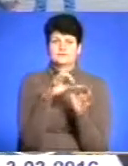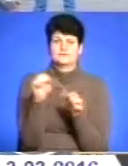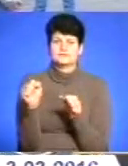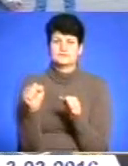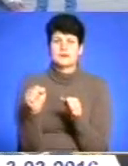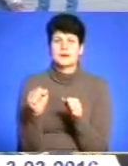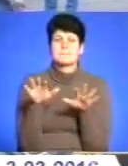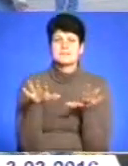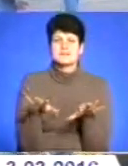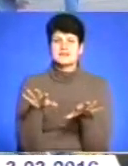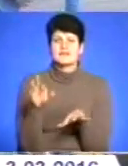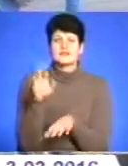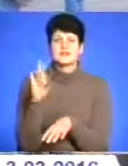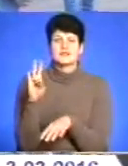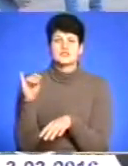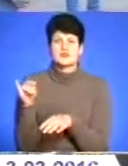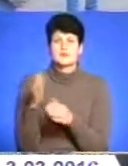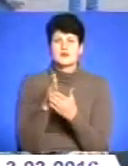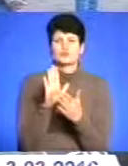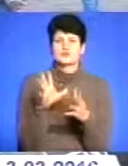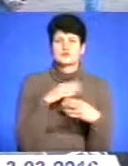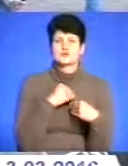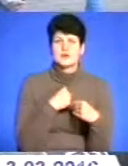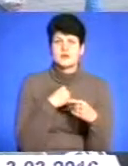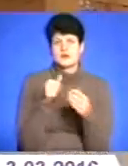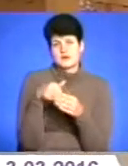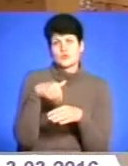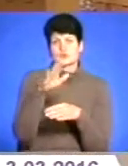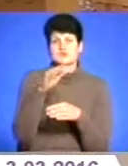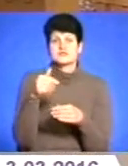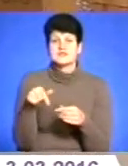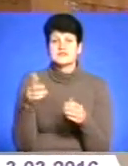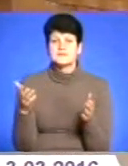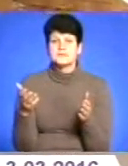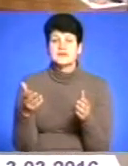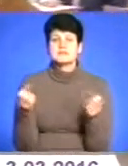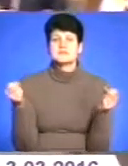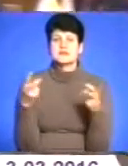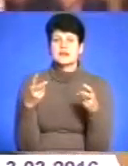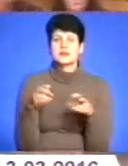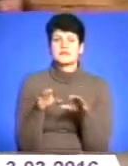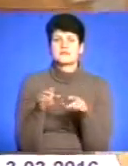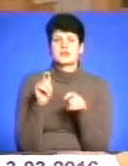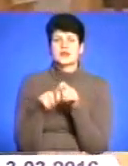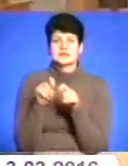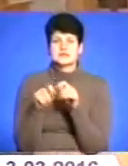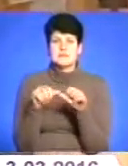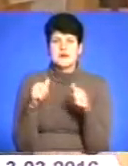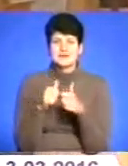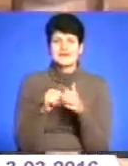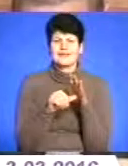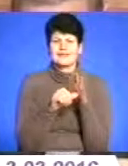вільничари мають або з нами бути, або нехай вступаються звідси. Фахові рішення експертів та тиск громадськості